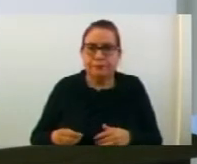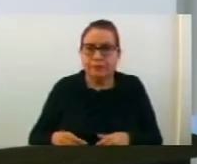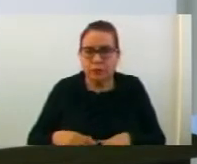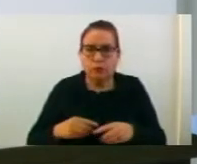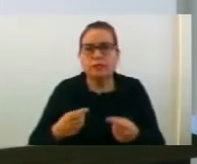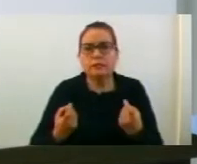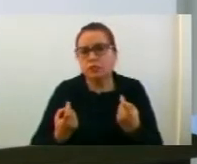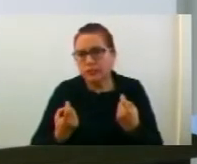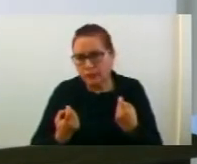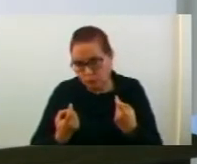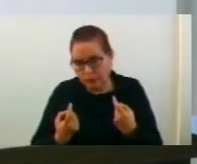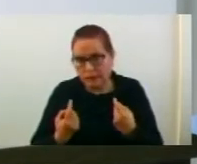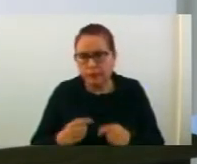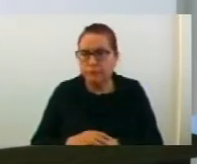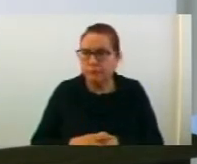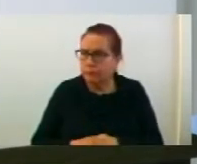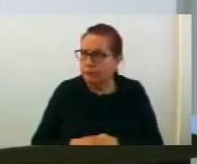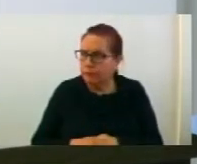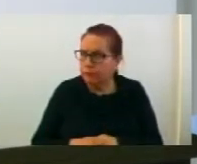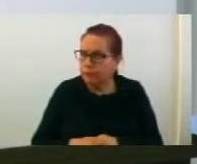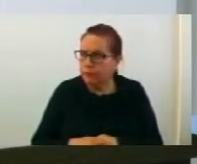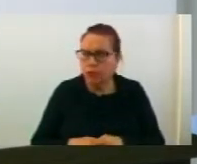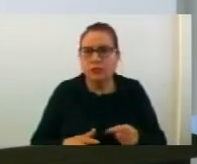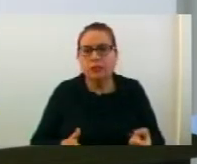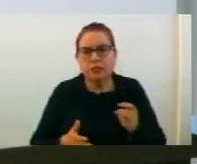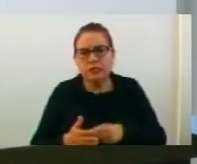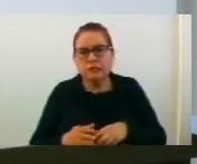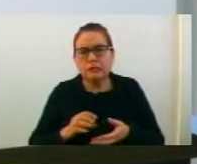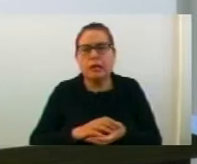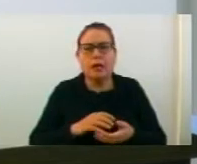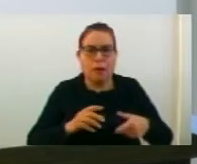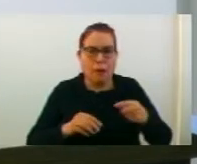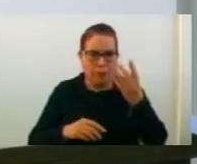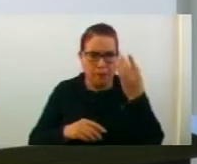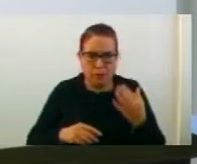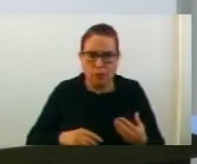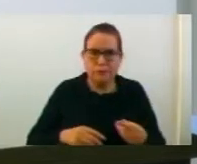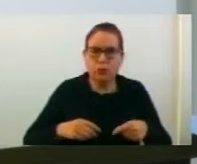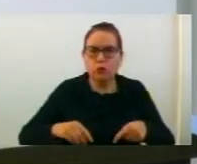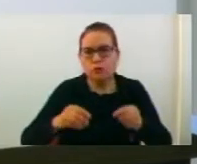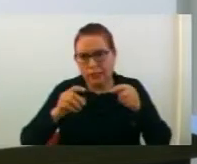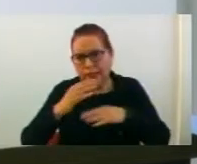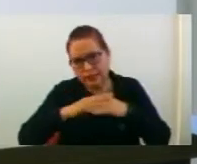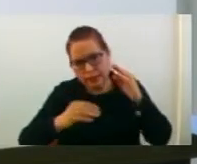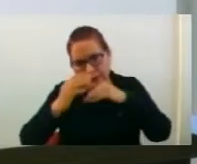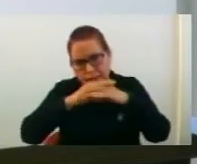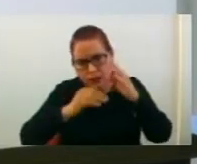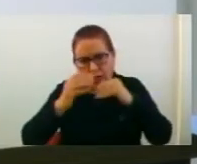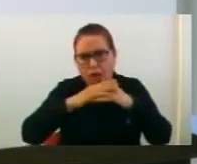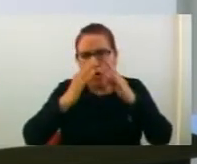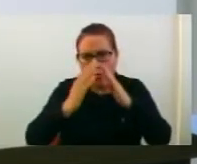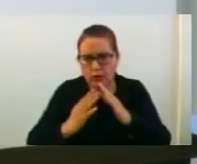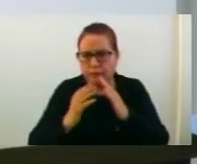КП број 1483 крос 4, КП број 1483 крос 5, КП број 1483 крос 6,